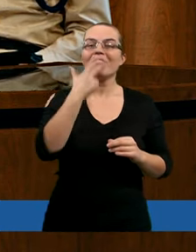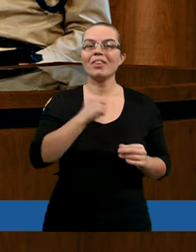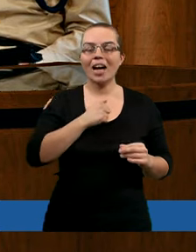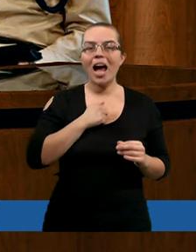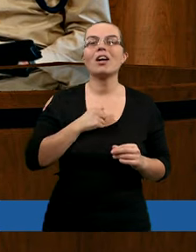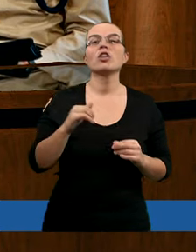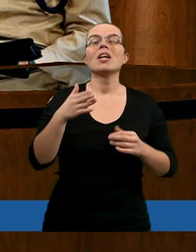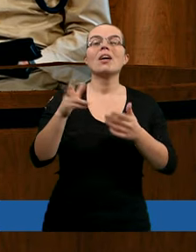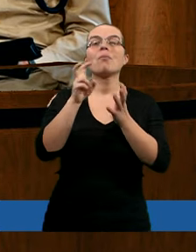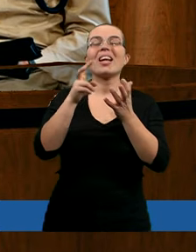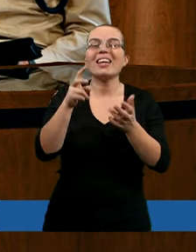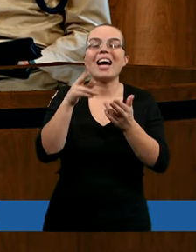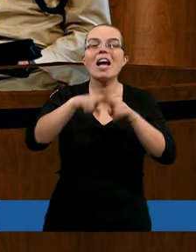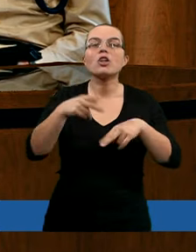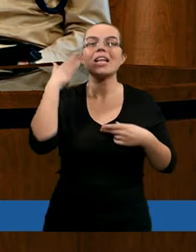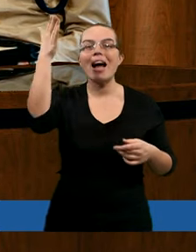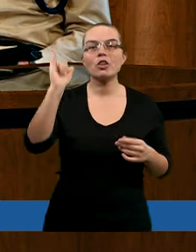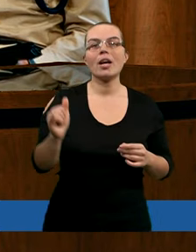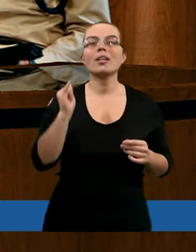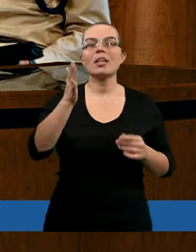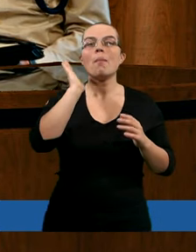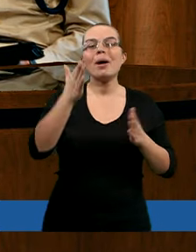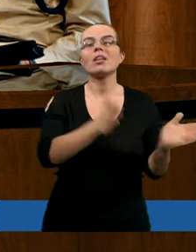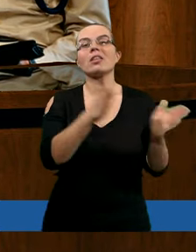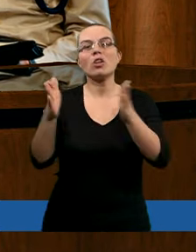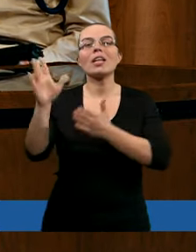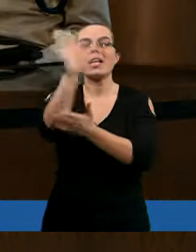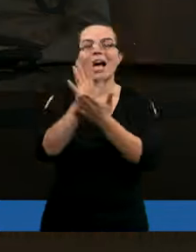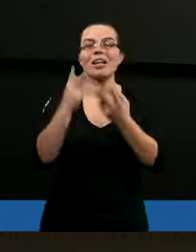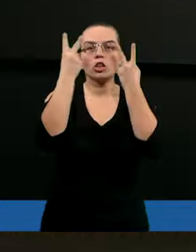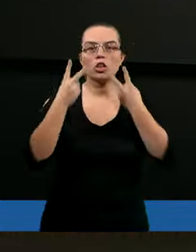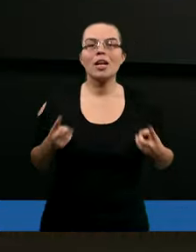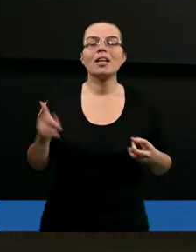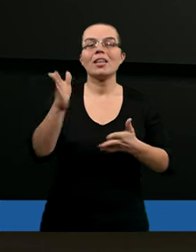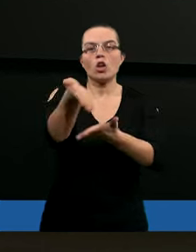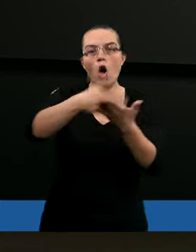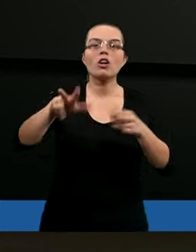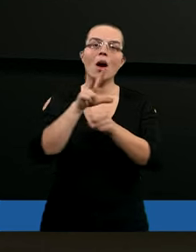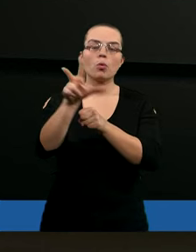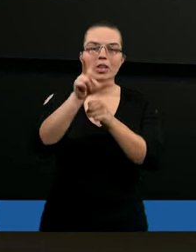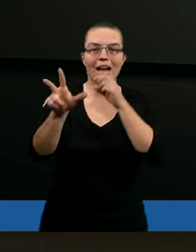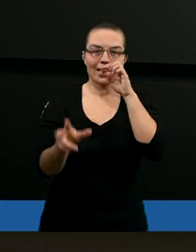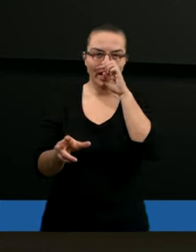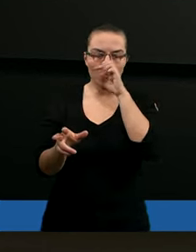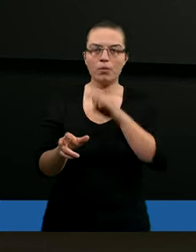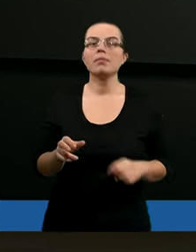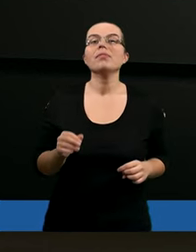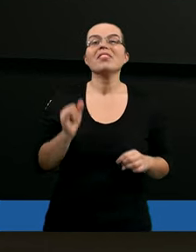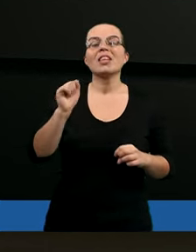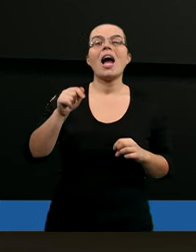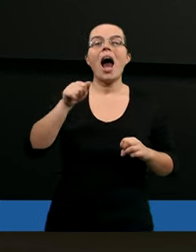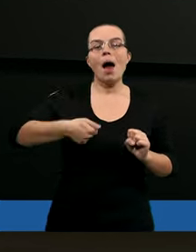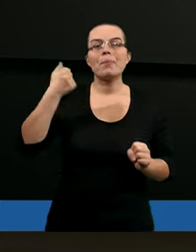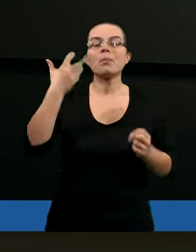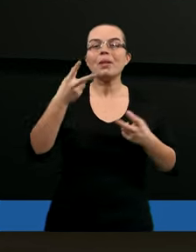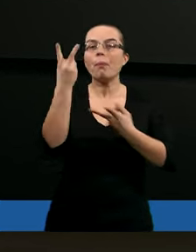nie zatracił nadziei. I będziemy czytali kolejne teksty z rozdziału trzynastego. Proszę, abyśmy